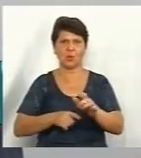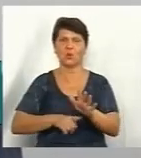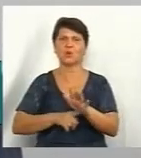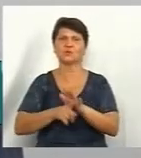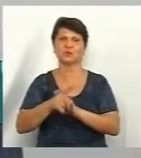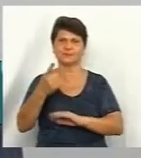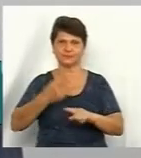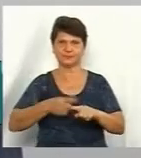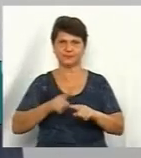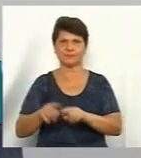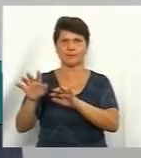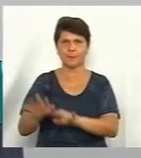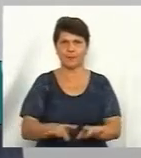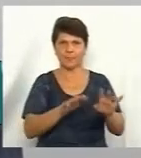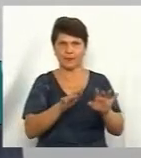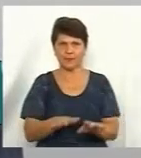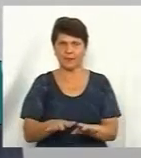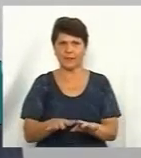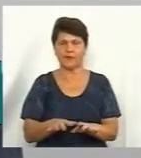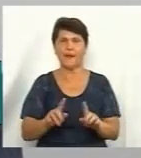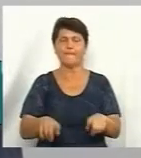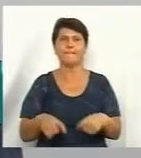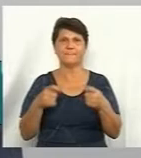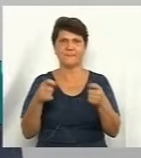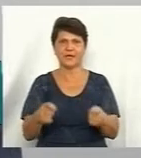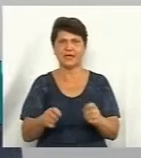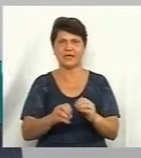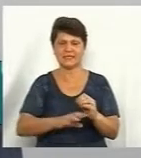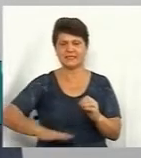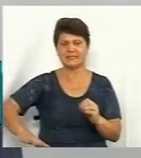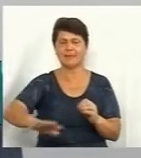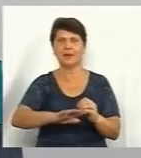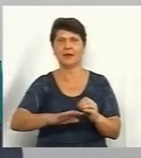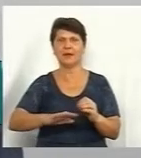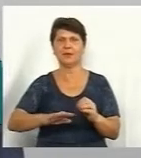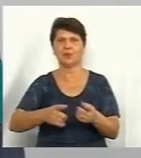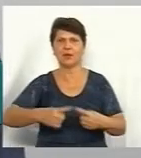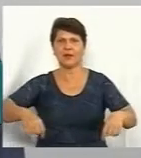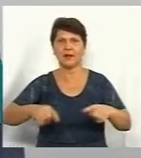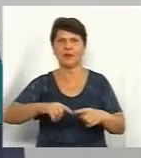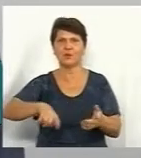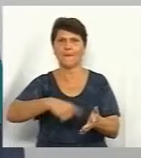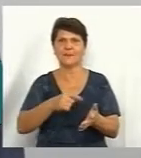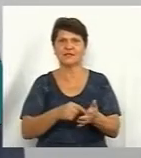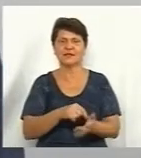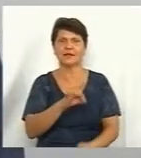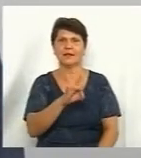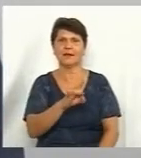ці рухи, коли передали цю земельну ділянку в міській раді. І